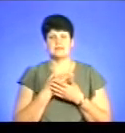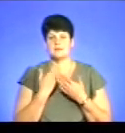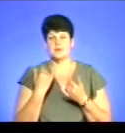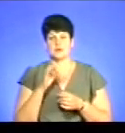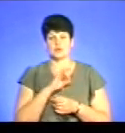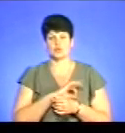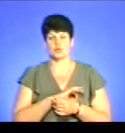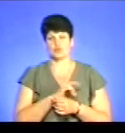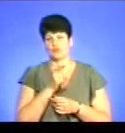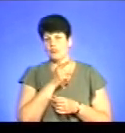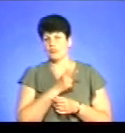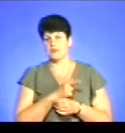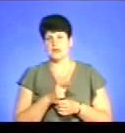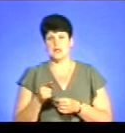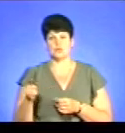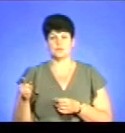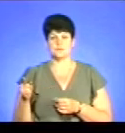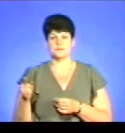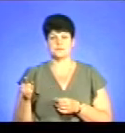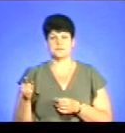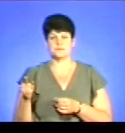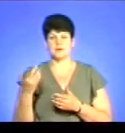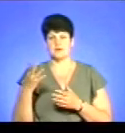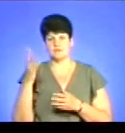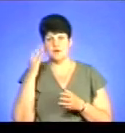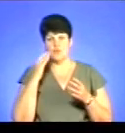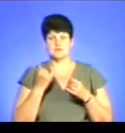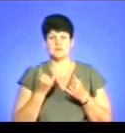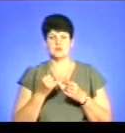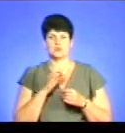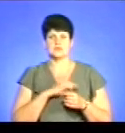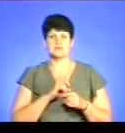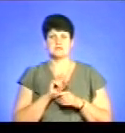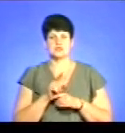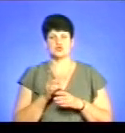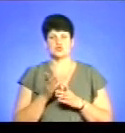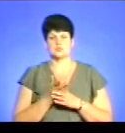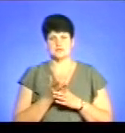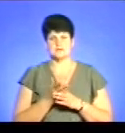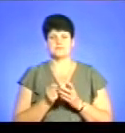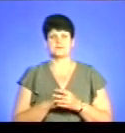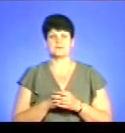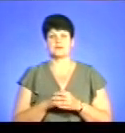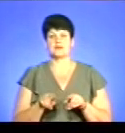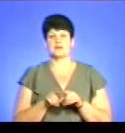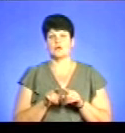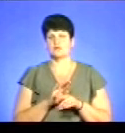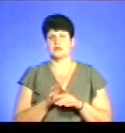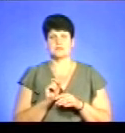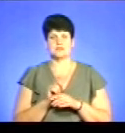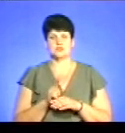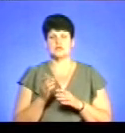доходу у період, за який враховується дохід для призначення субсидій. Також не призначається